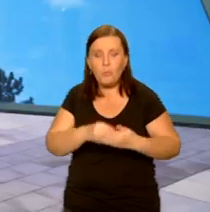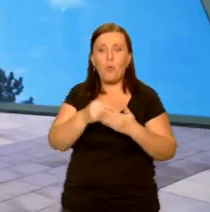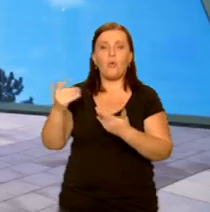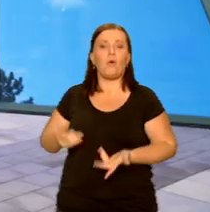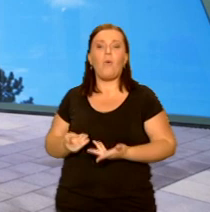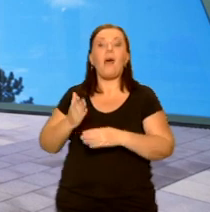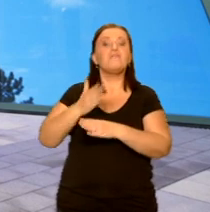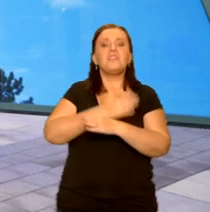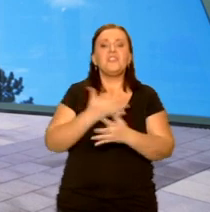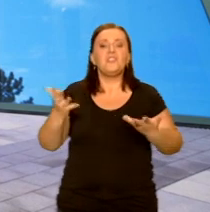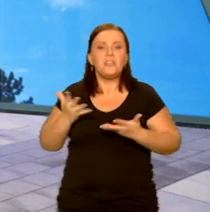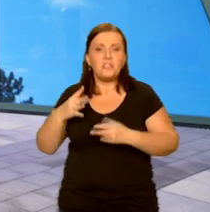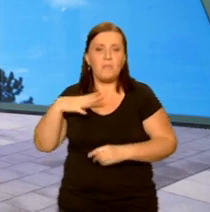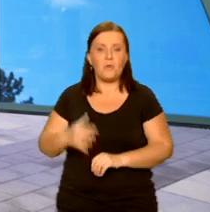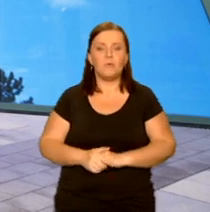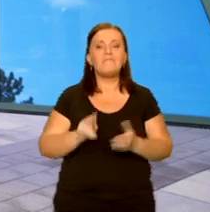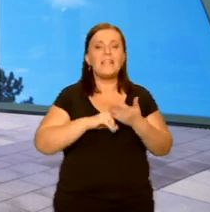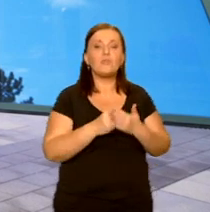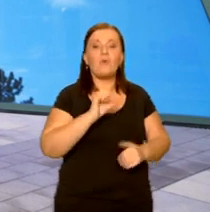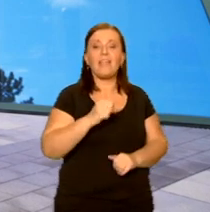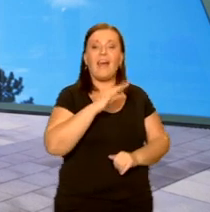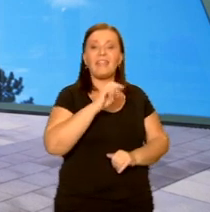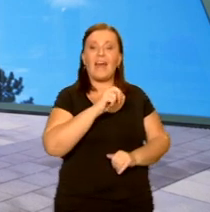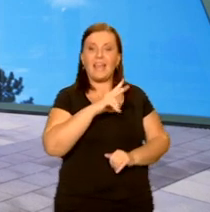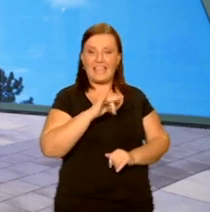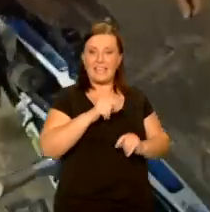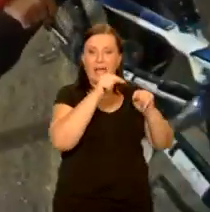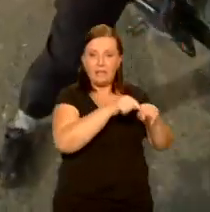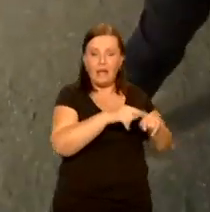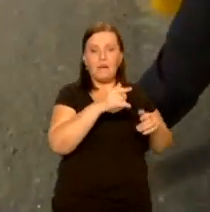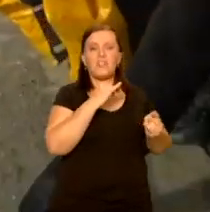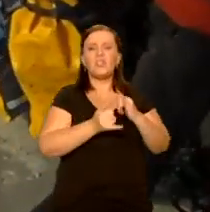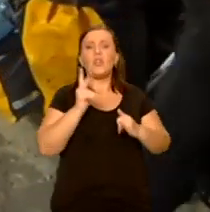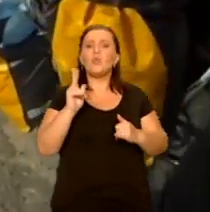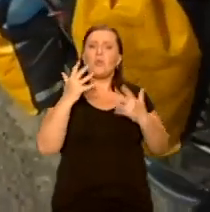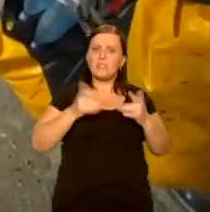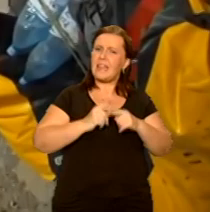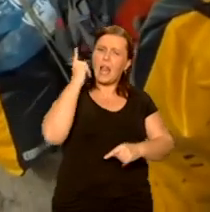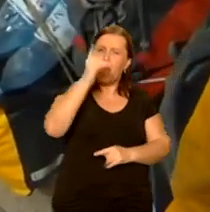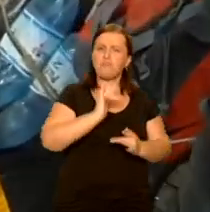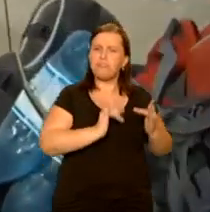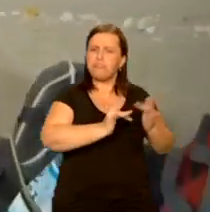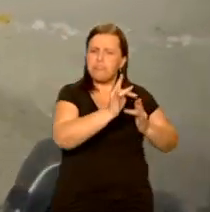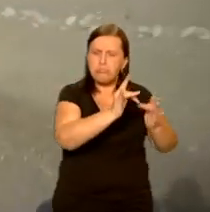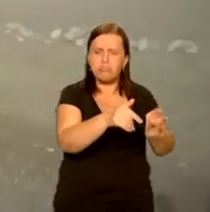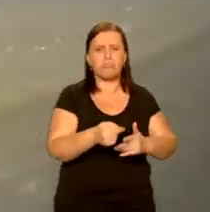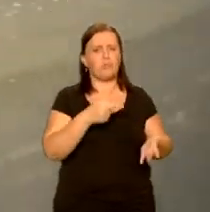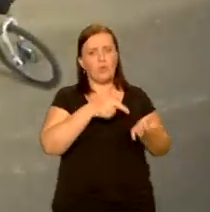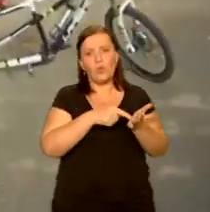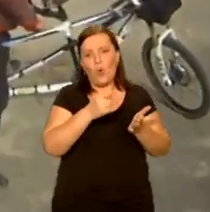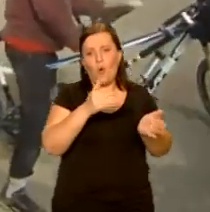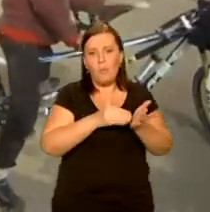praktycznie na wszystkich kontynentach, poza Antarktydą, chociaż już jest podróżnik, który się przymierza do takiej wyprawy. Nasza przyczepka jeździ już w 72